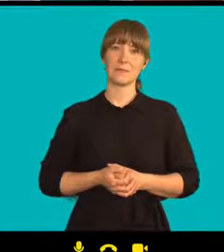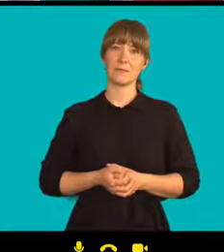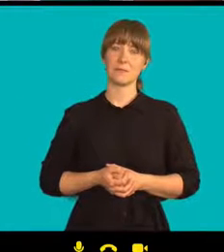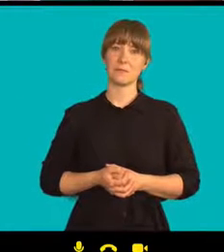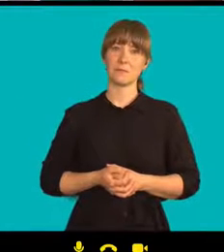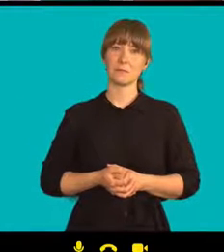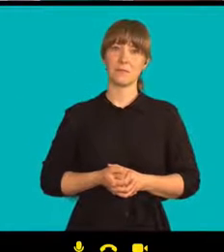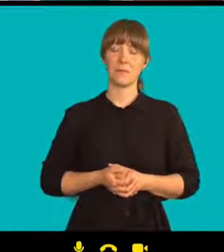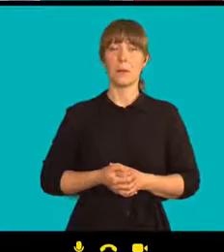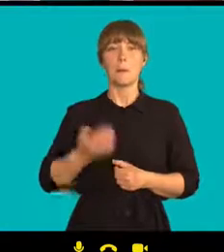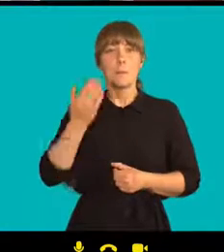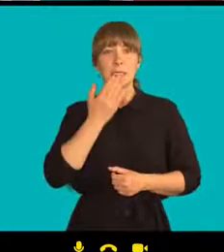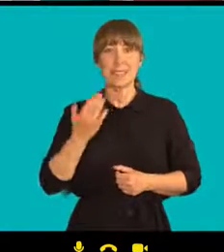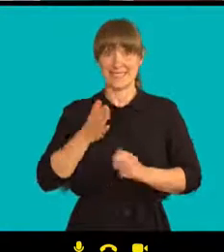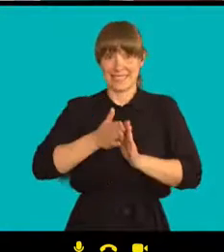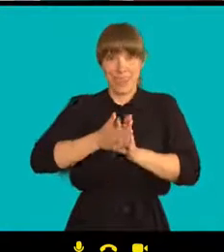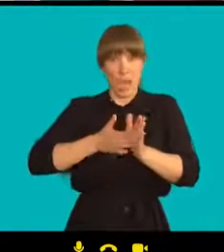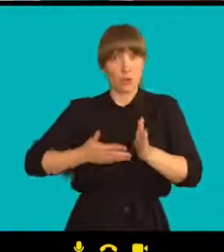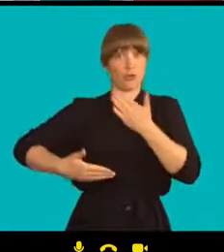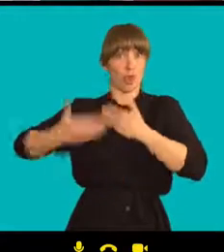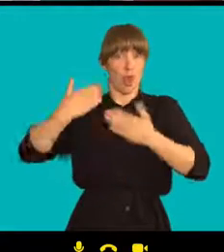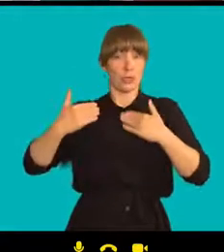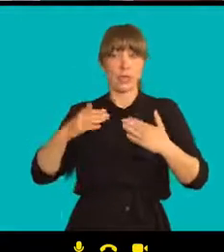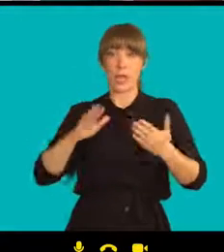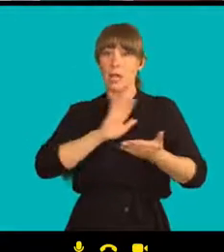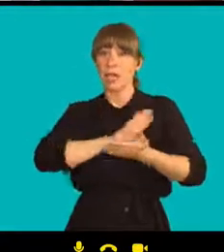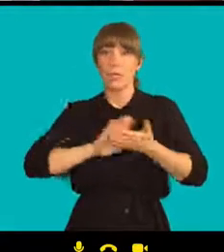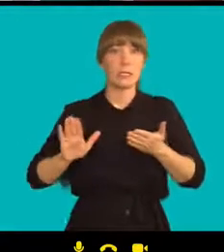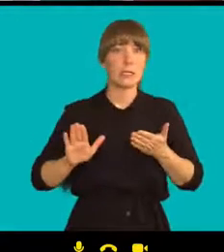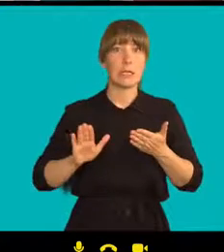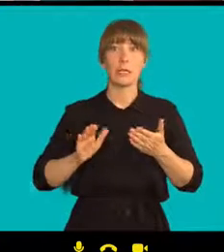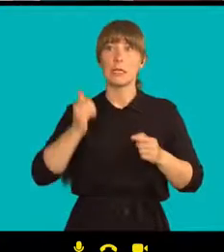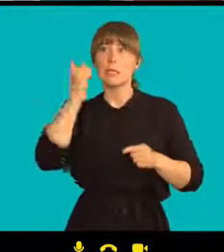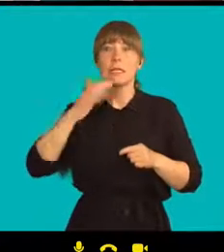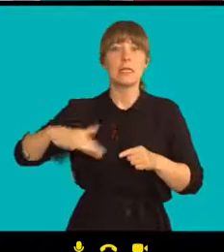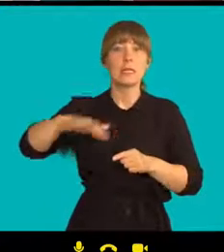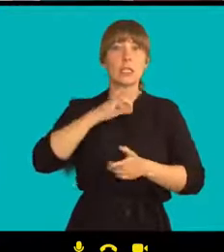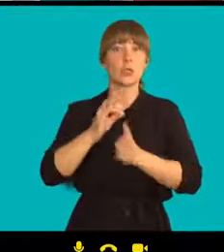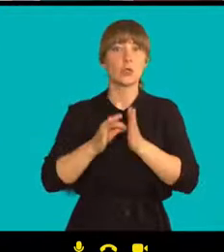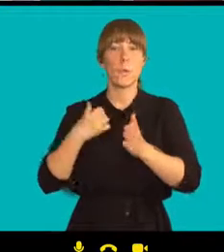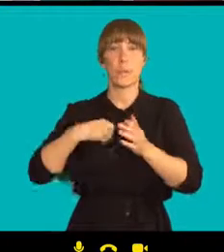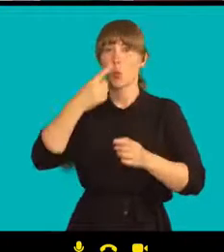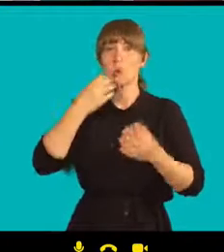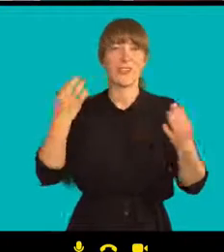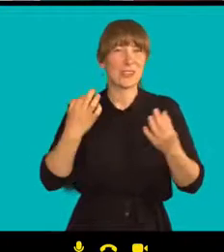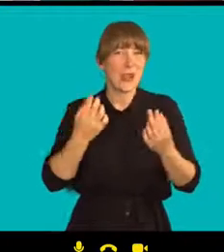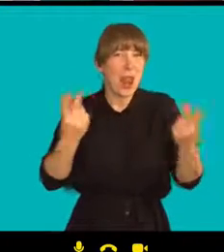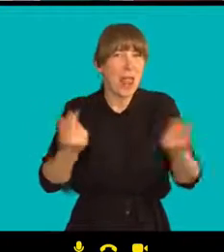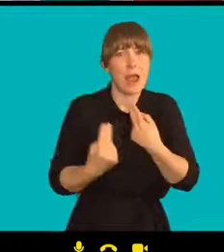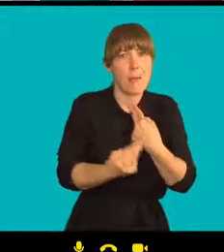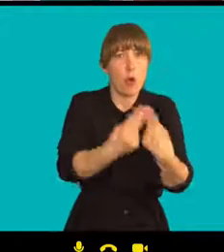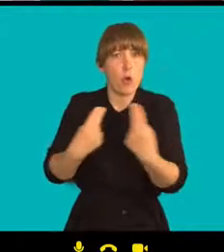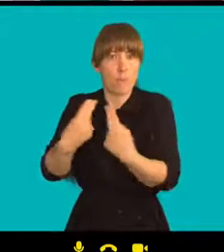pokoušet se na začátku najít nějaké odpovědi na otázky lidí v Bielorusku, protože odpovědi žádné nejsou.